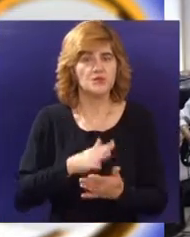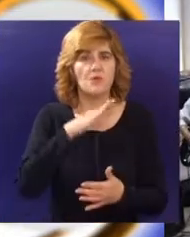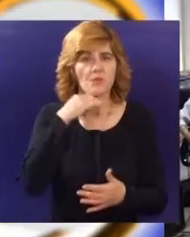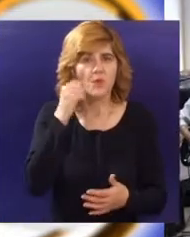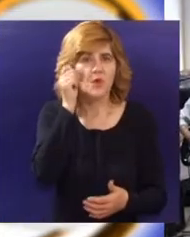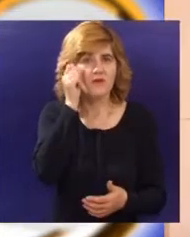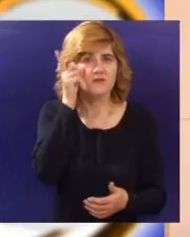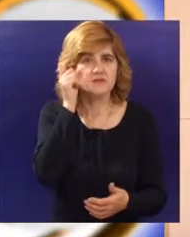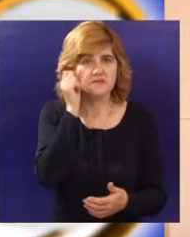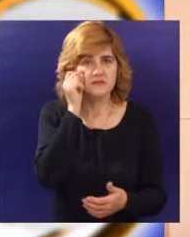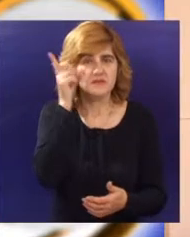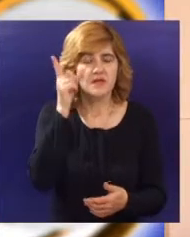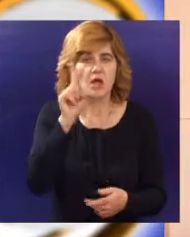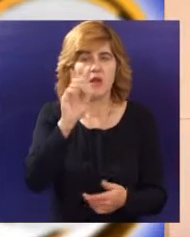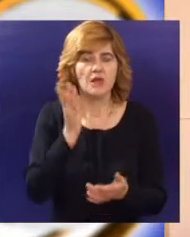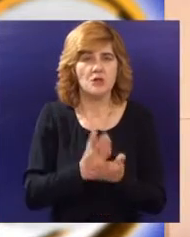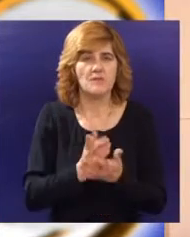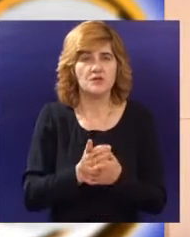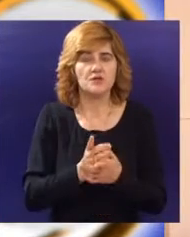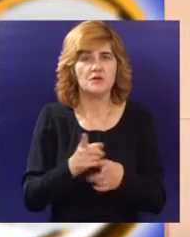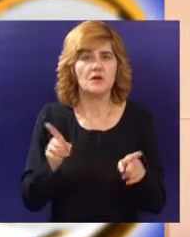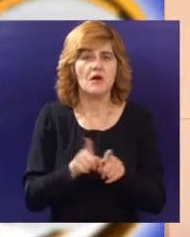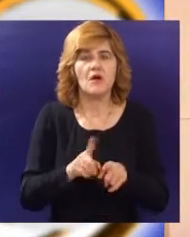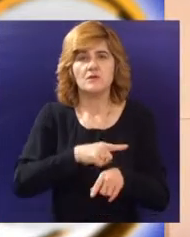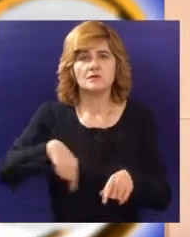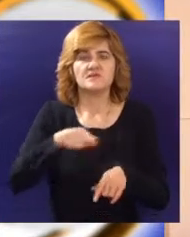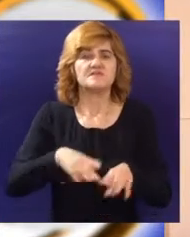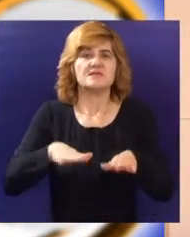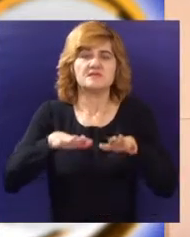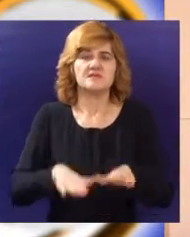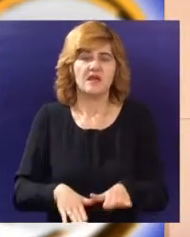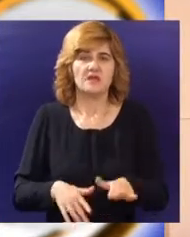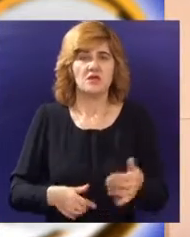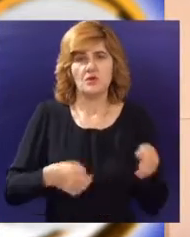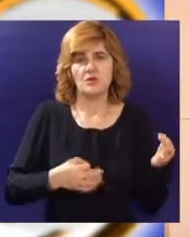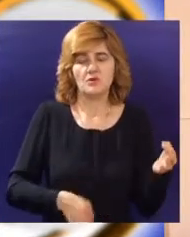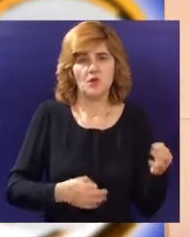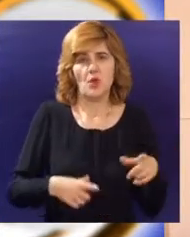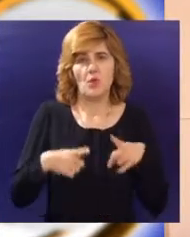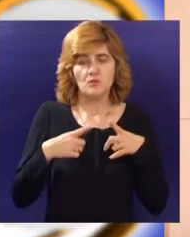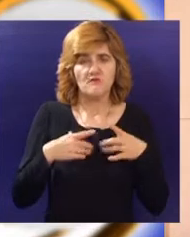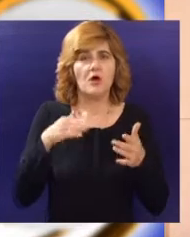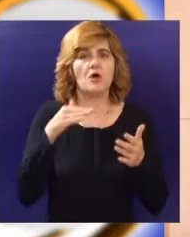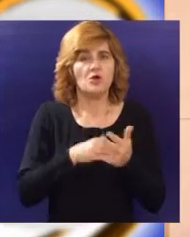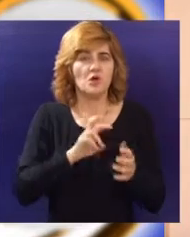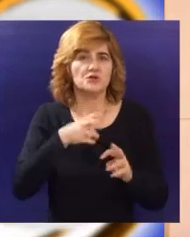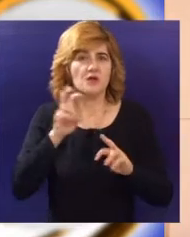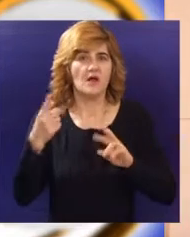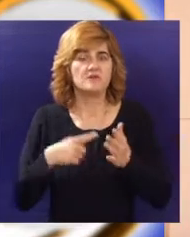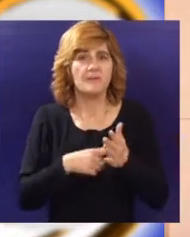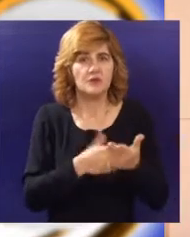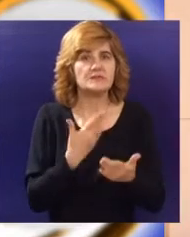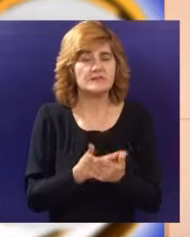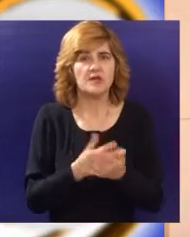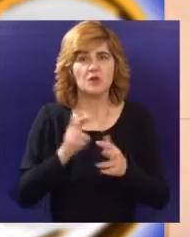iznenađenja, neće biti onaj koncert, tako da kažem, smislu da sednemo i da uživamo, nego tu će biti još par iznenađenja.